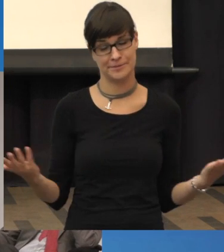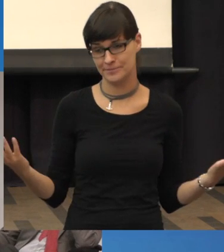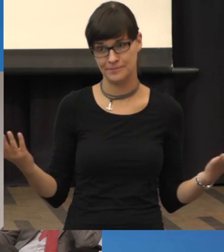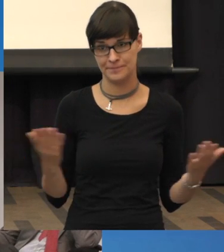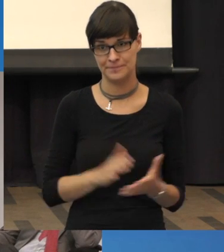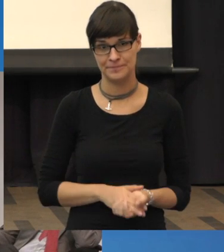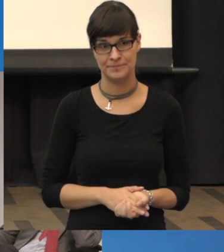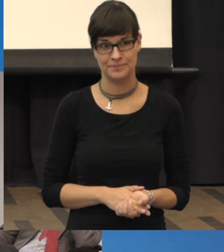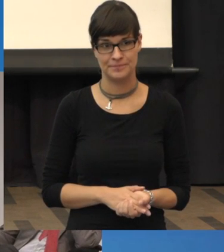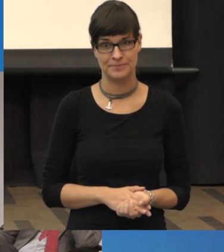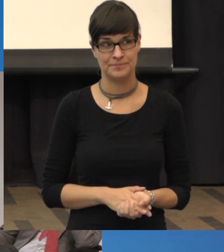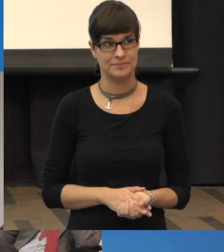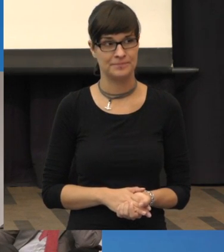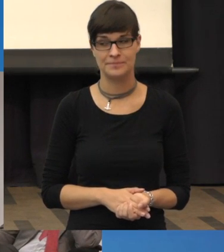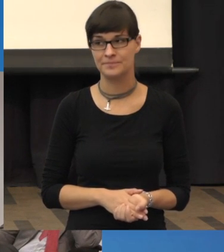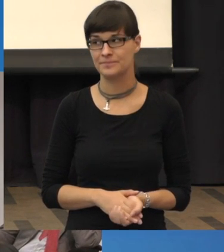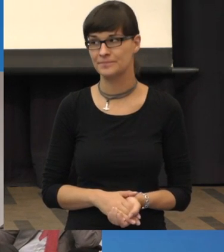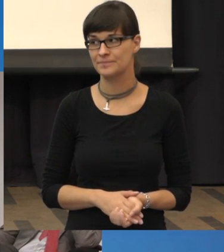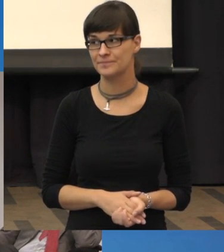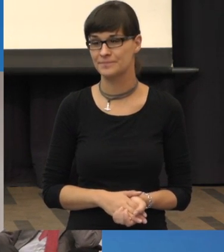Sagen Sie noch einen Satz? Ich habe es ein bisschen weiter heute.